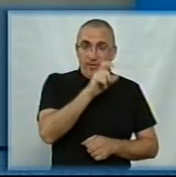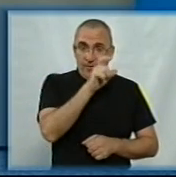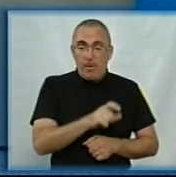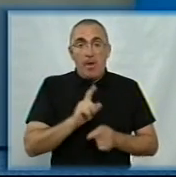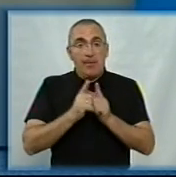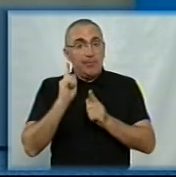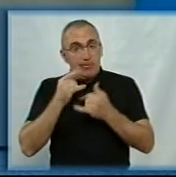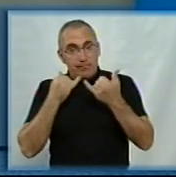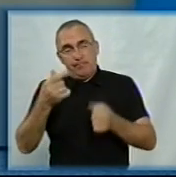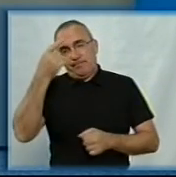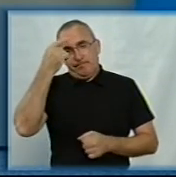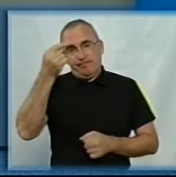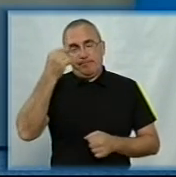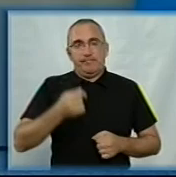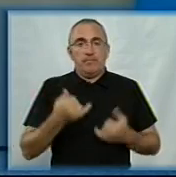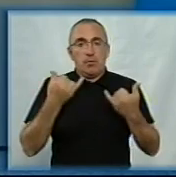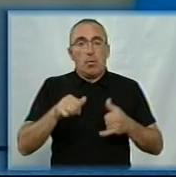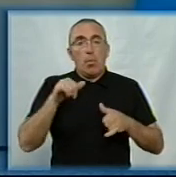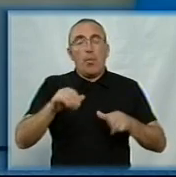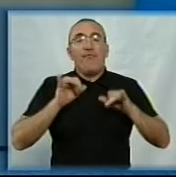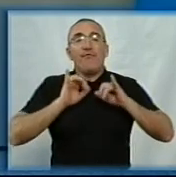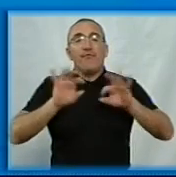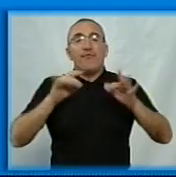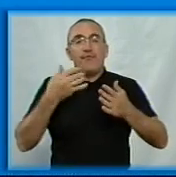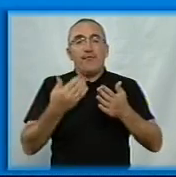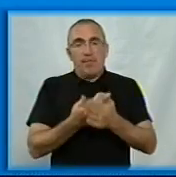сурдопереклад Руслана Вихівського. Сьогодні у випуску.